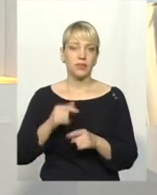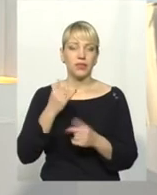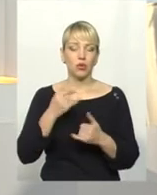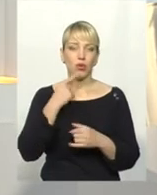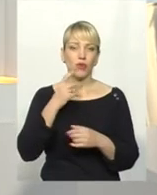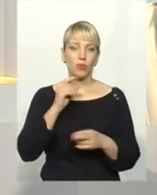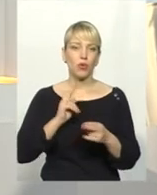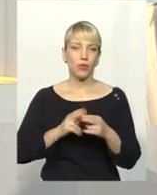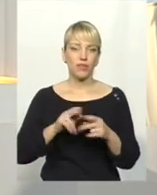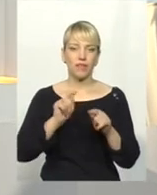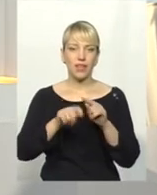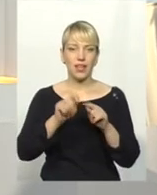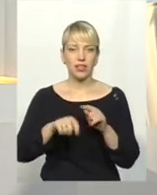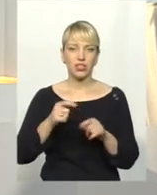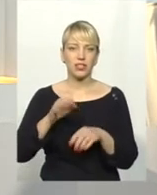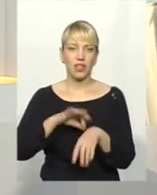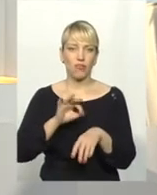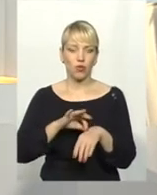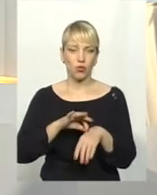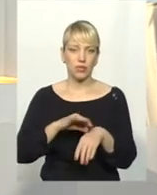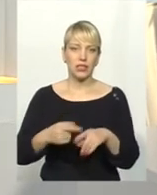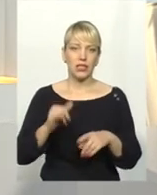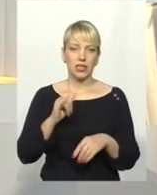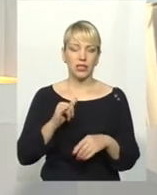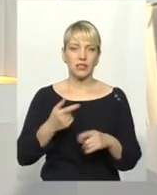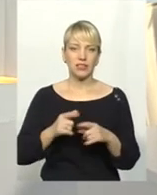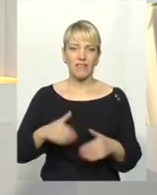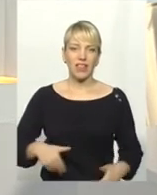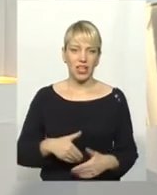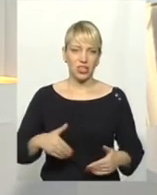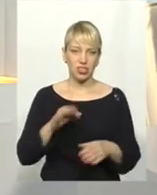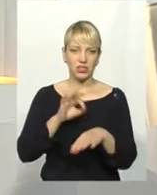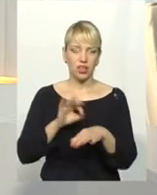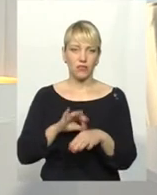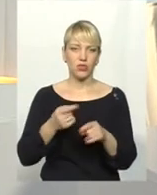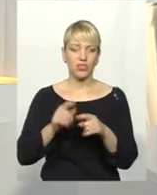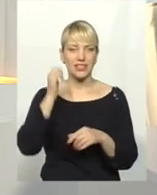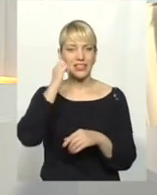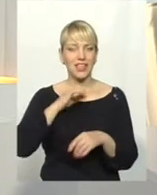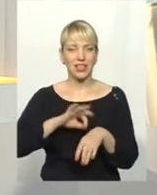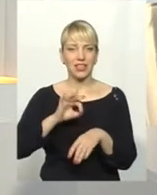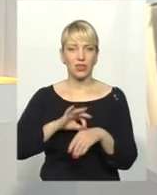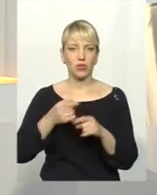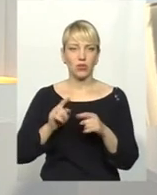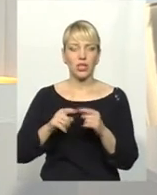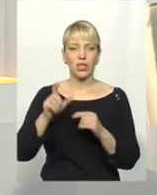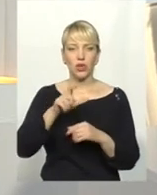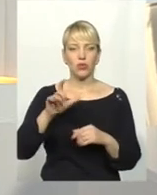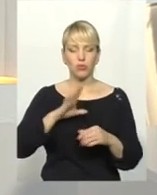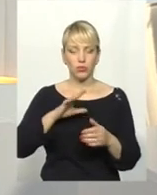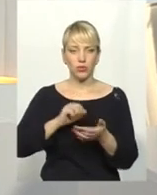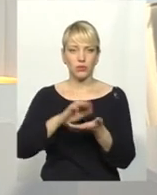профілактику венеричних захворювань. Венеричні хвороби старі недуги людства одержали ще у